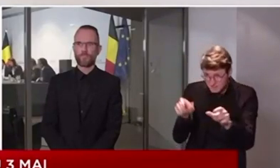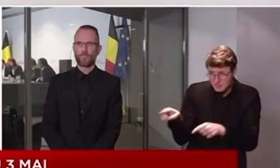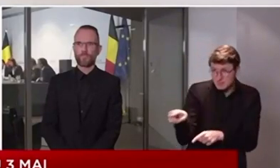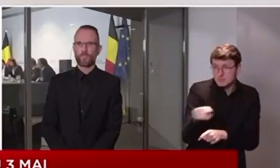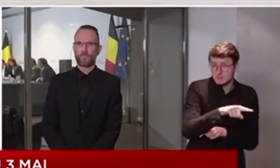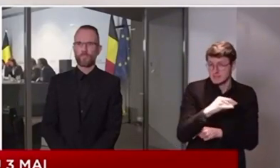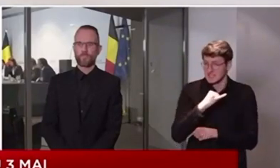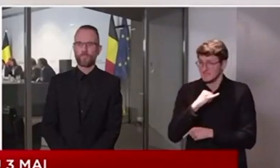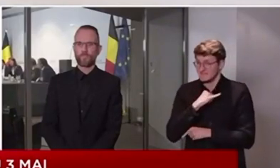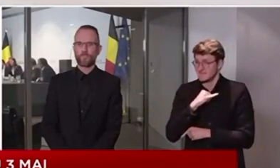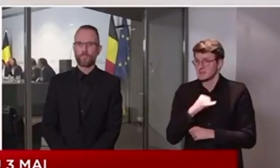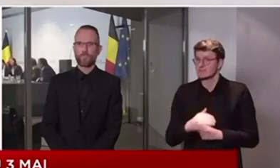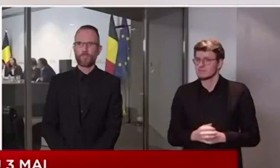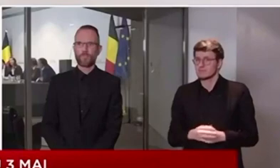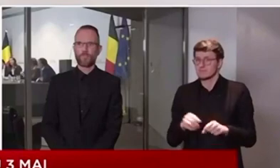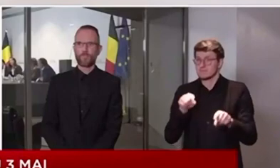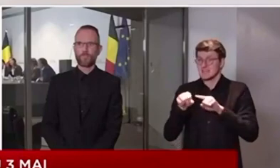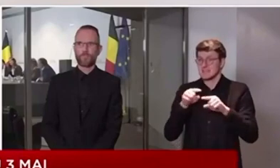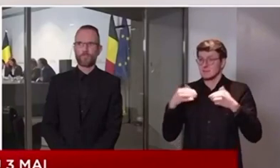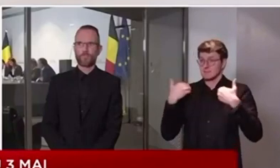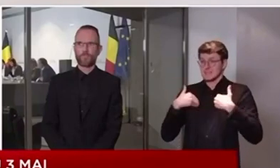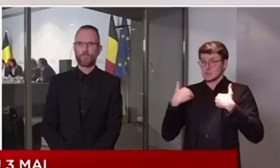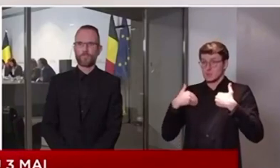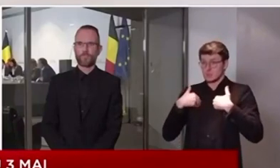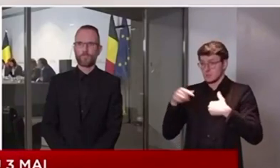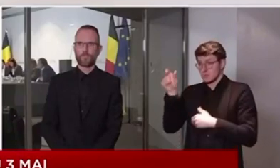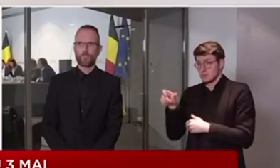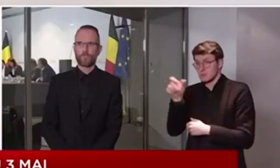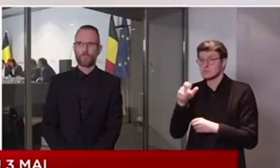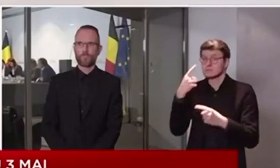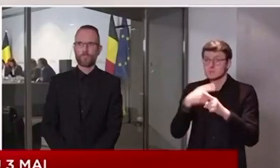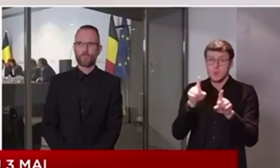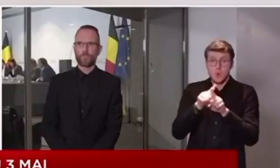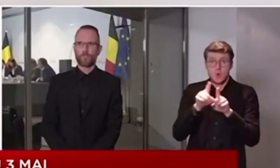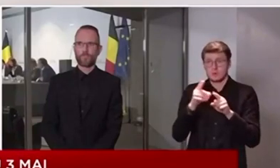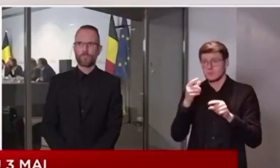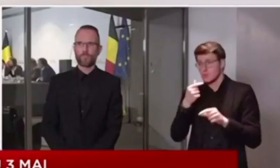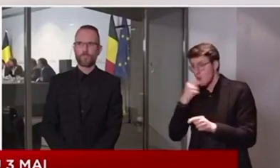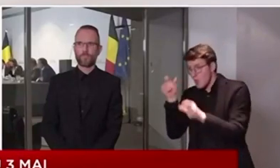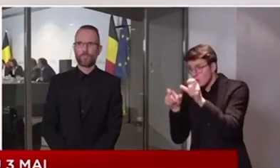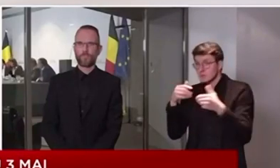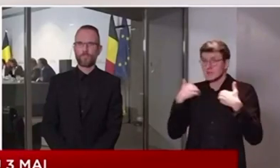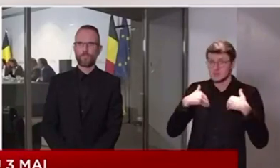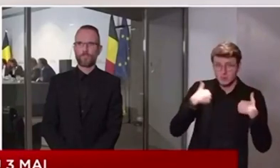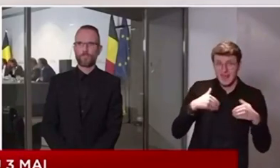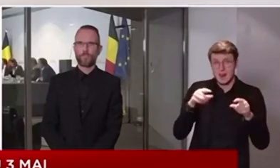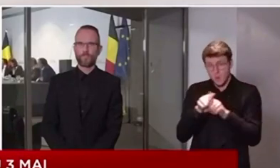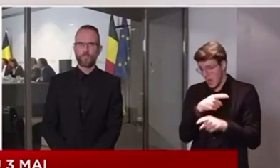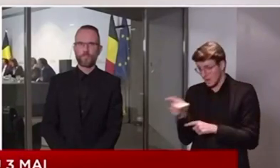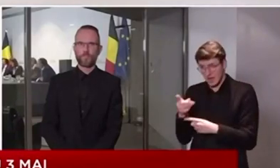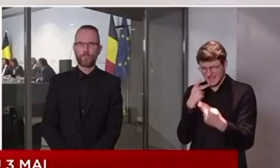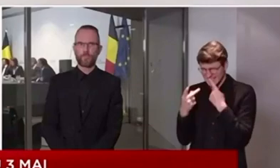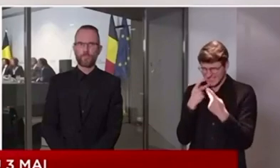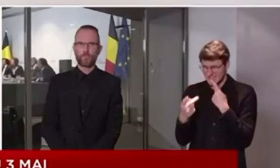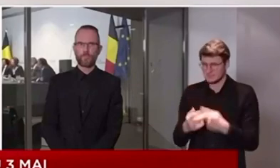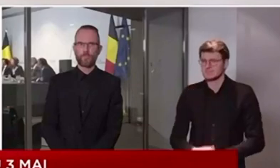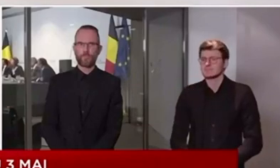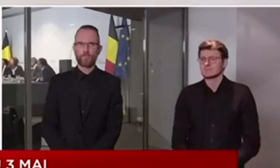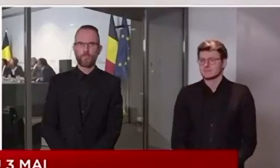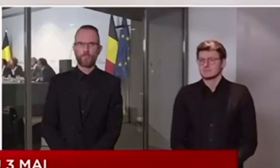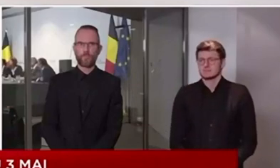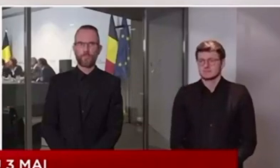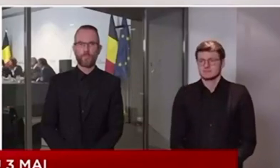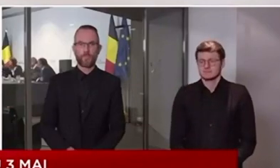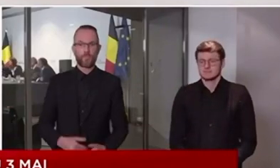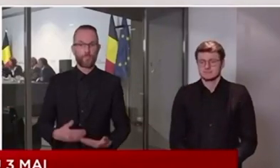faits. Le personnel est testé, mais aussi tous les résidents. veux dire également que la situation est très difficile,